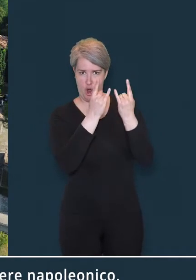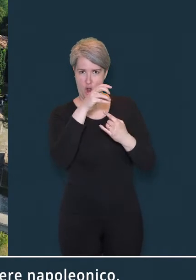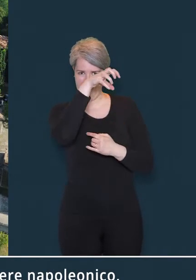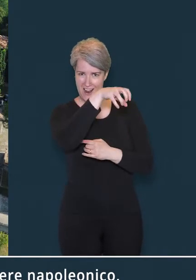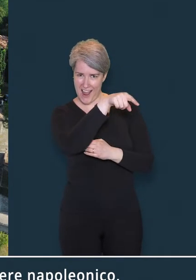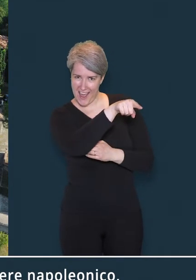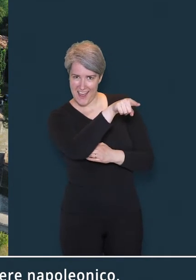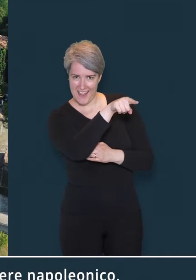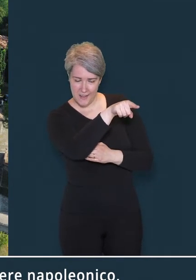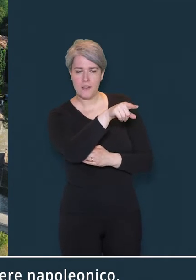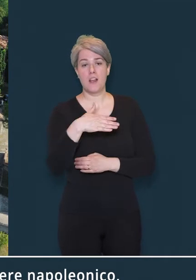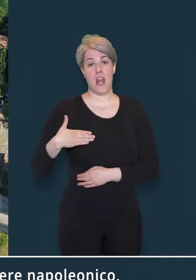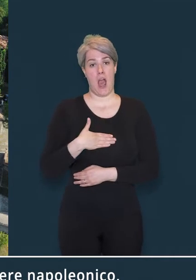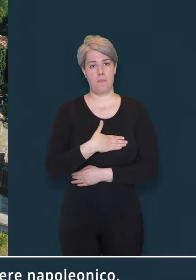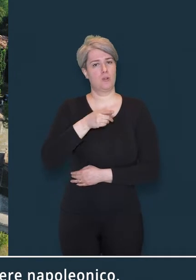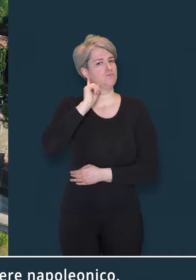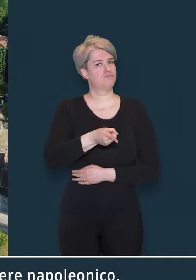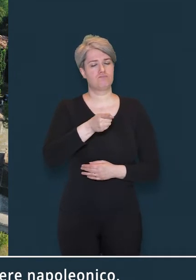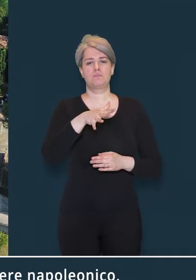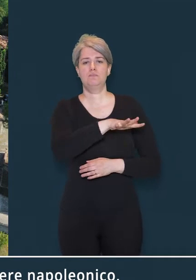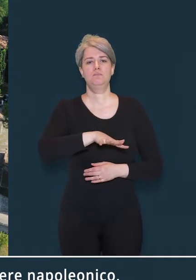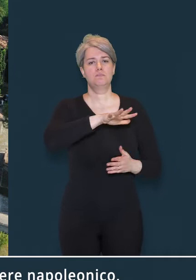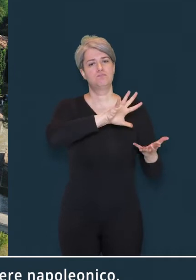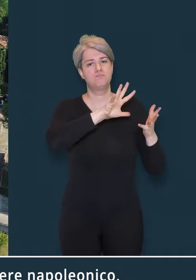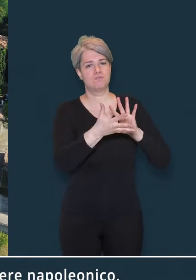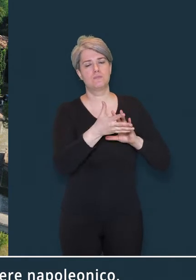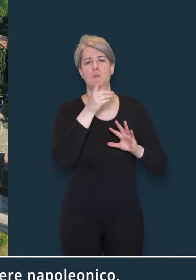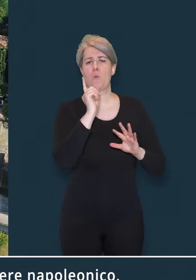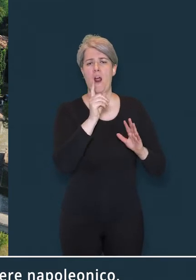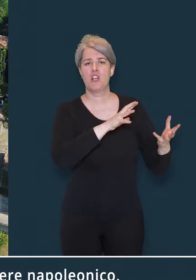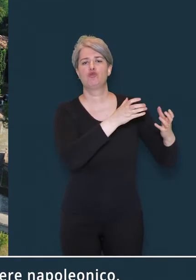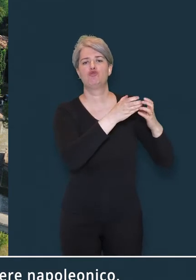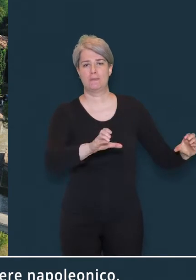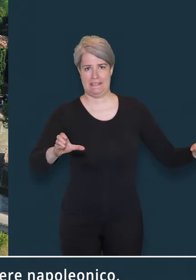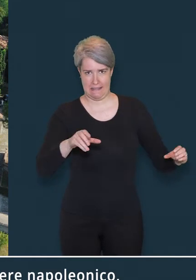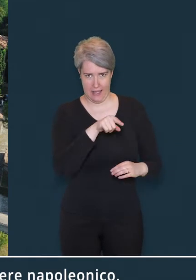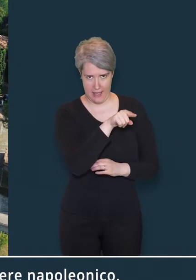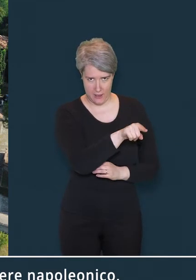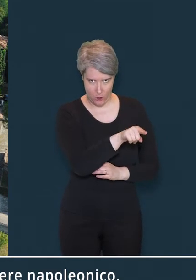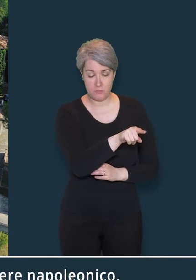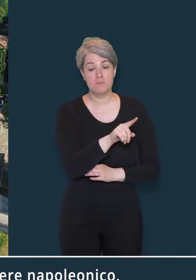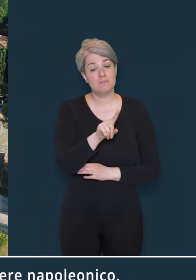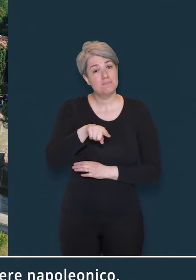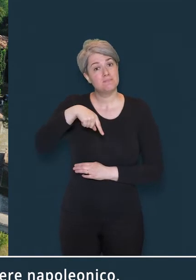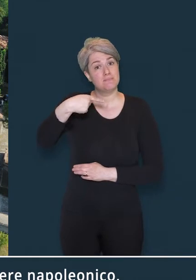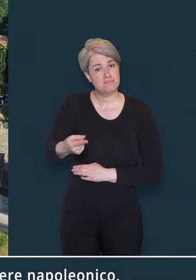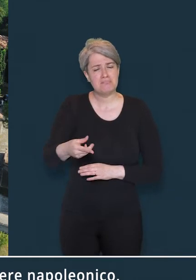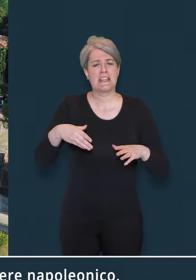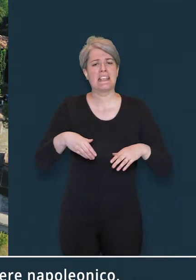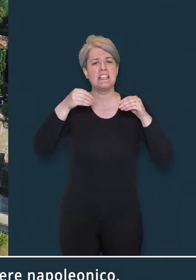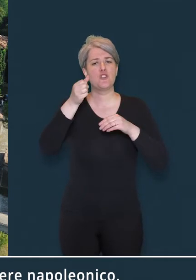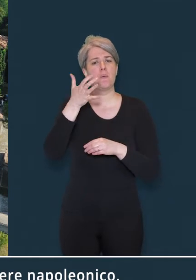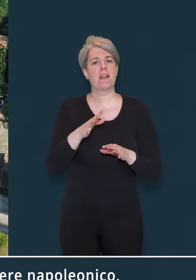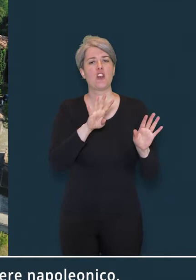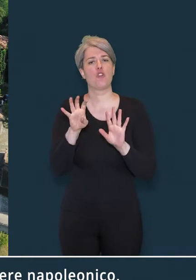cimiteriale per volere napoleonico, l'area della rocca è stata riqualificata agli inizi del Novecento.